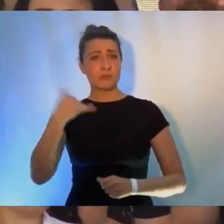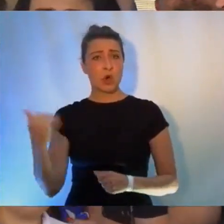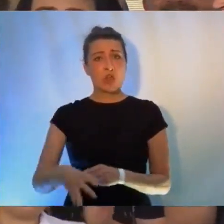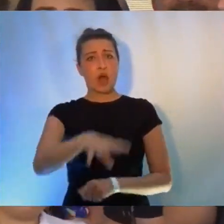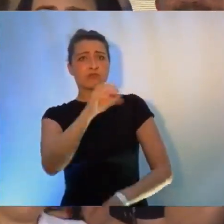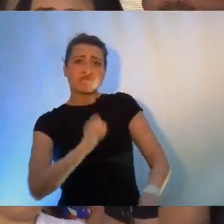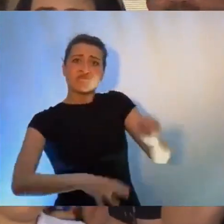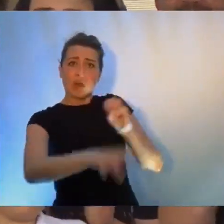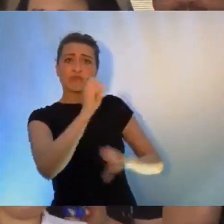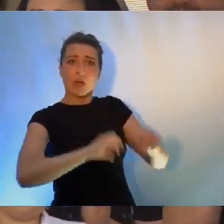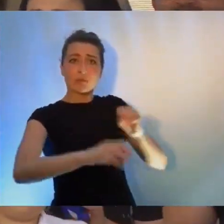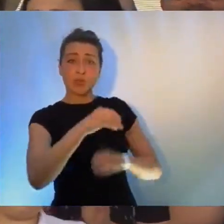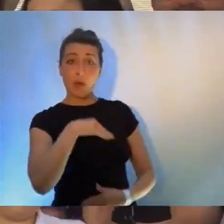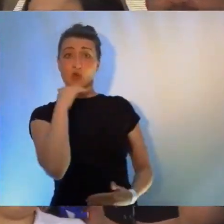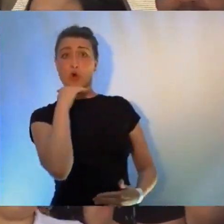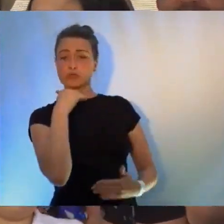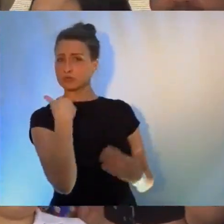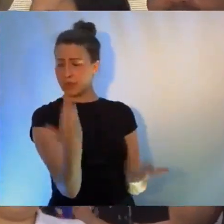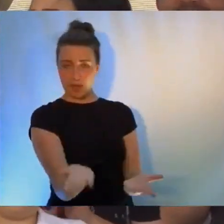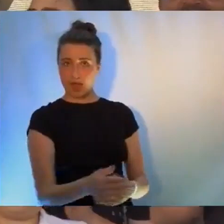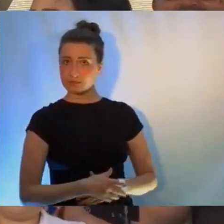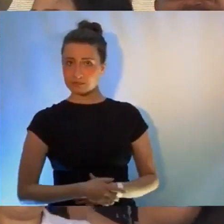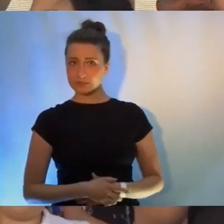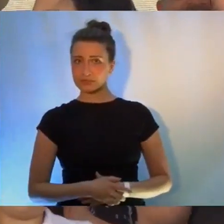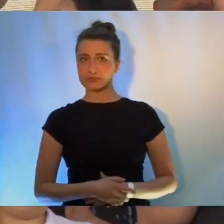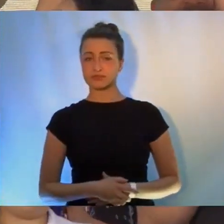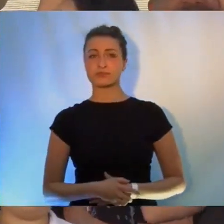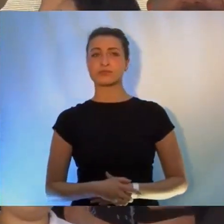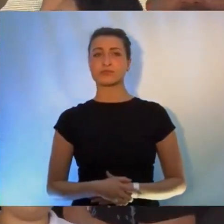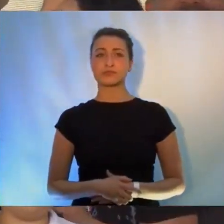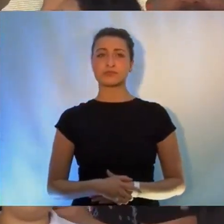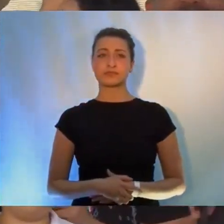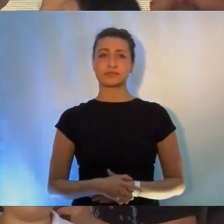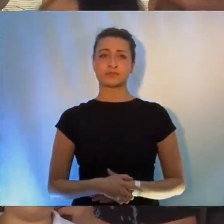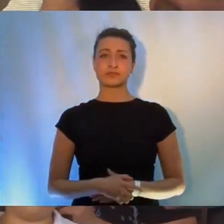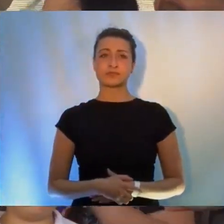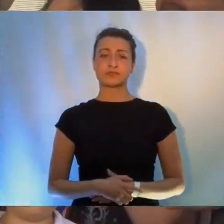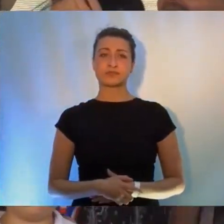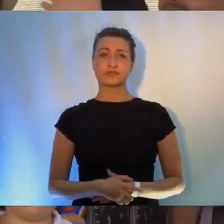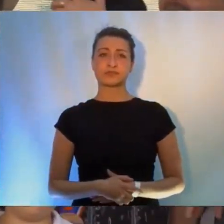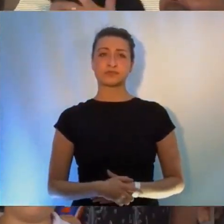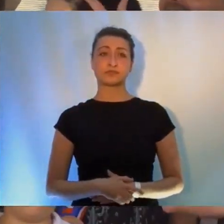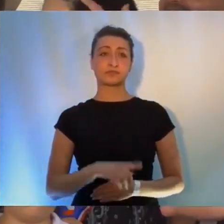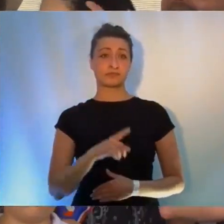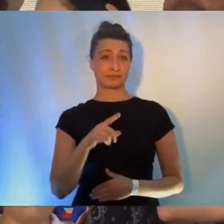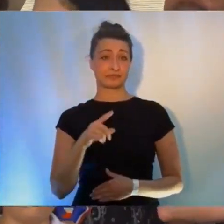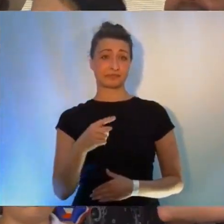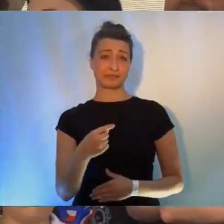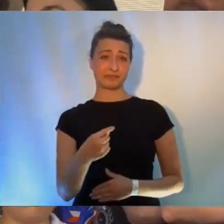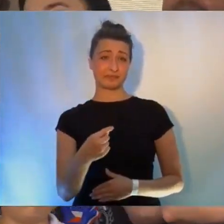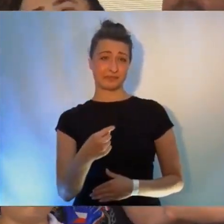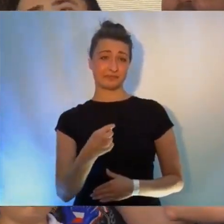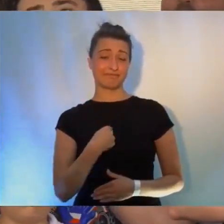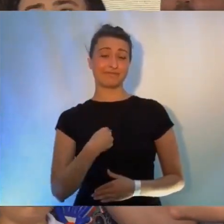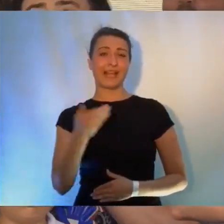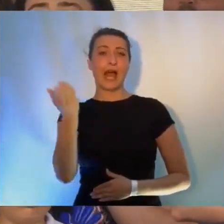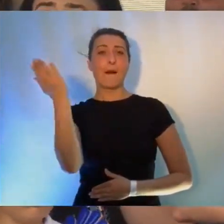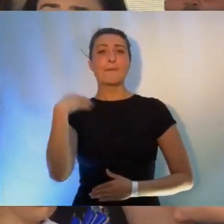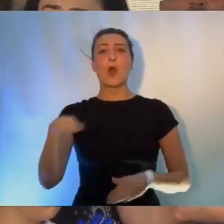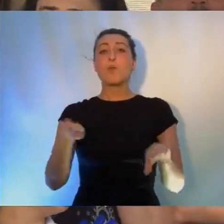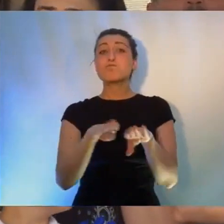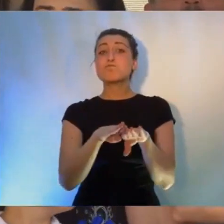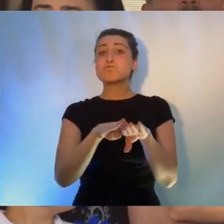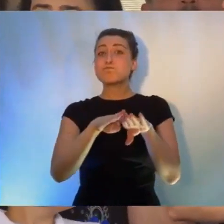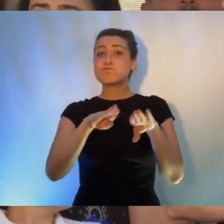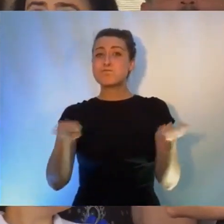Než jsem všel na tribunu, tak si říkám, nějaký verž by mělo napadnout, říkám